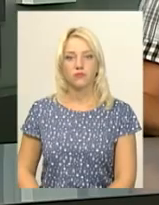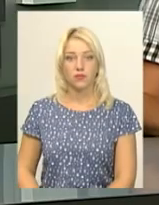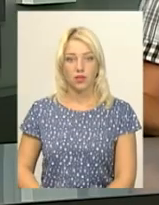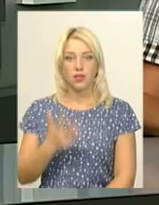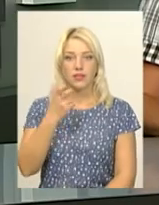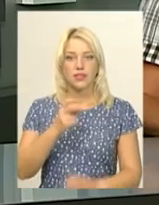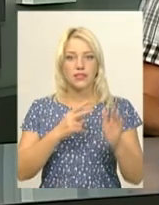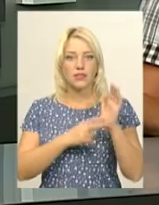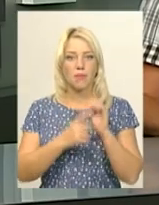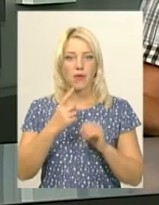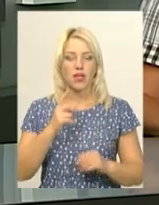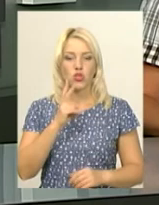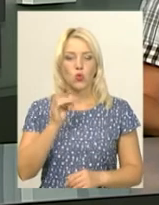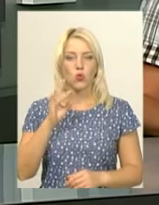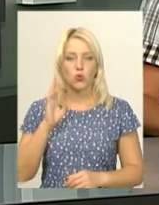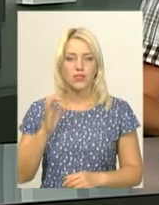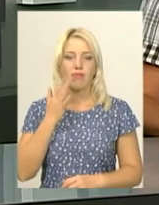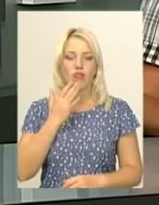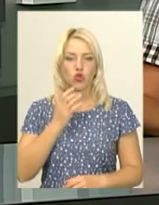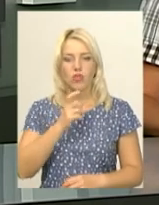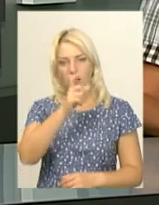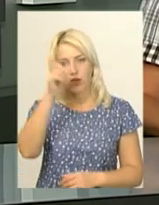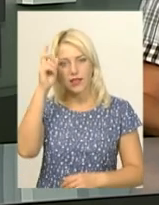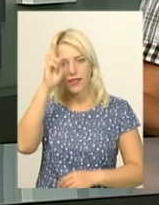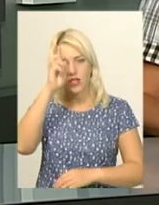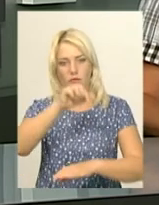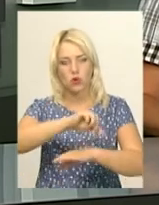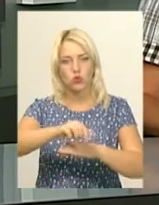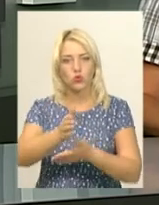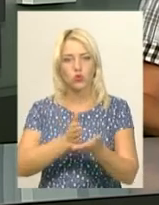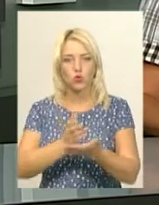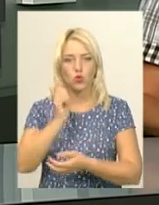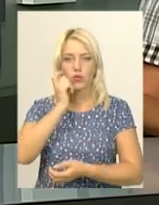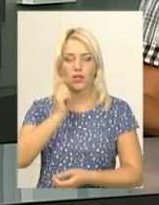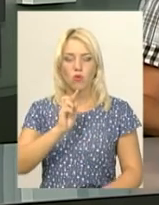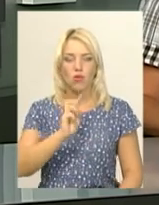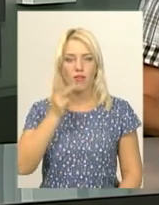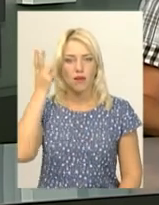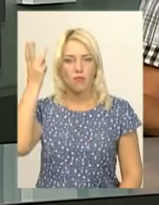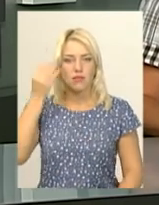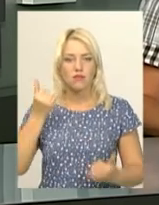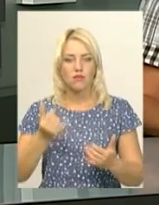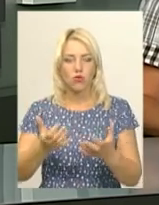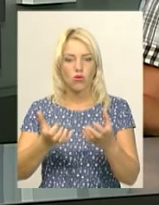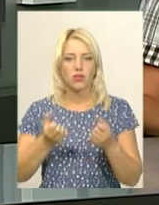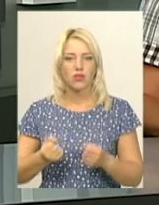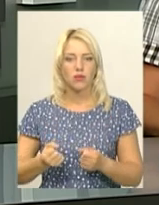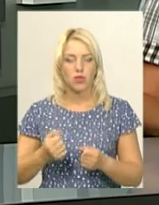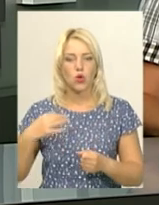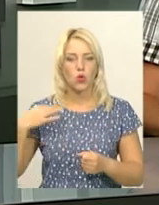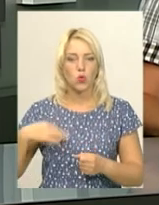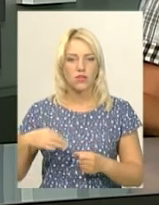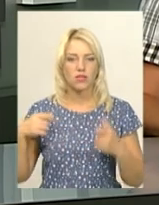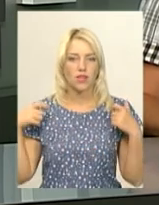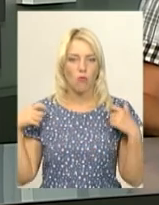371-й курсників Національної академії Держприкордонслужби України імені Богдана Хмельницького сьогодні отримали курсантські погони.